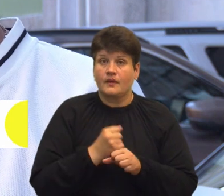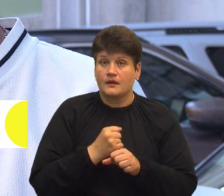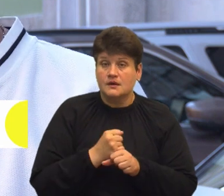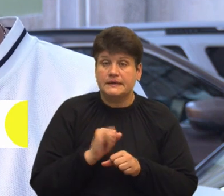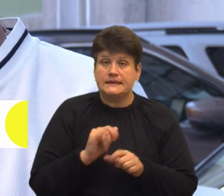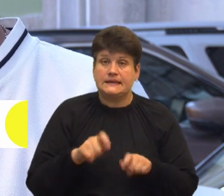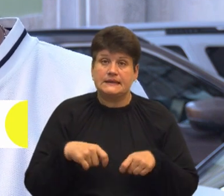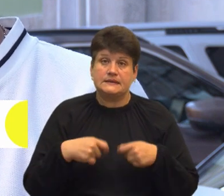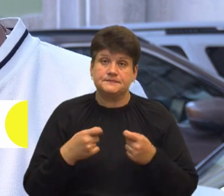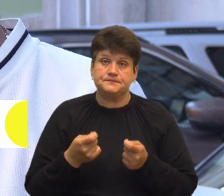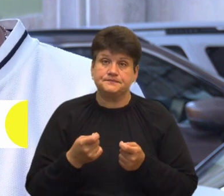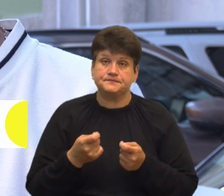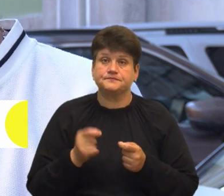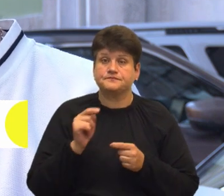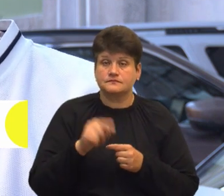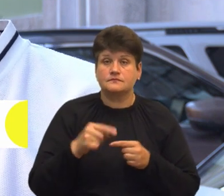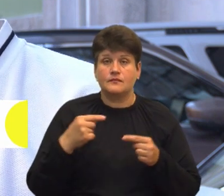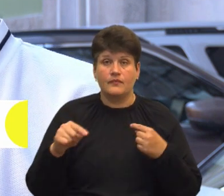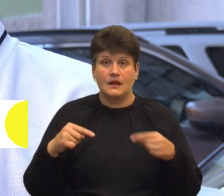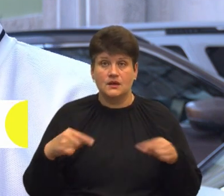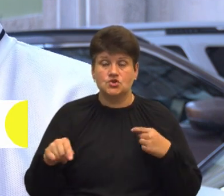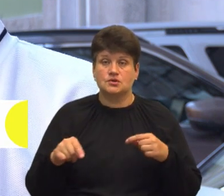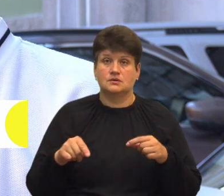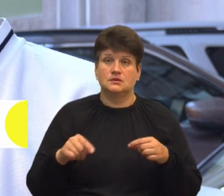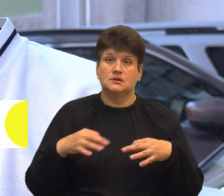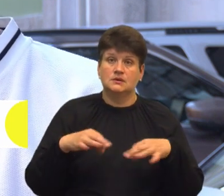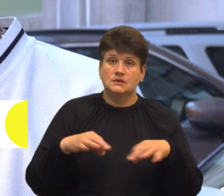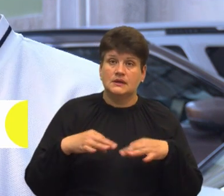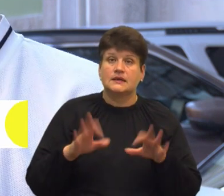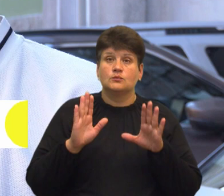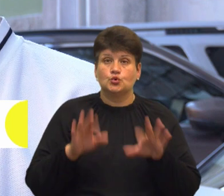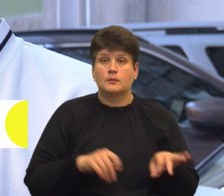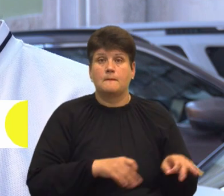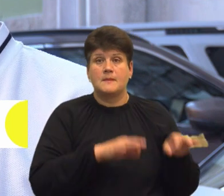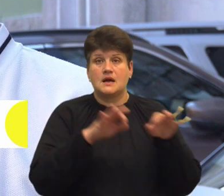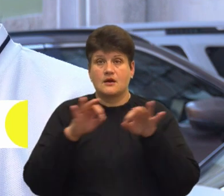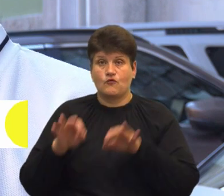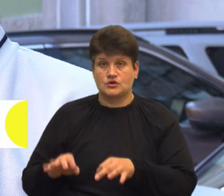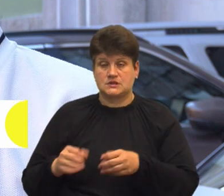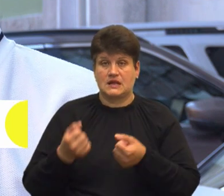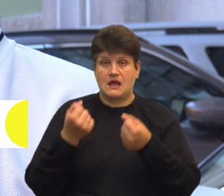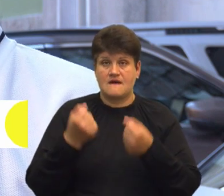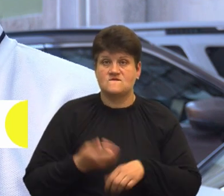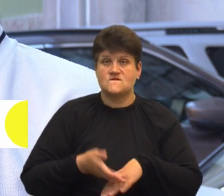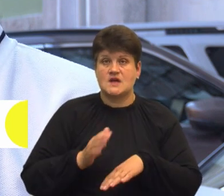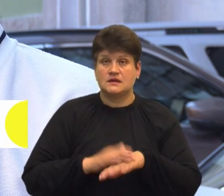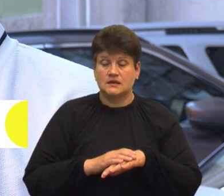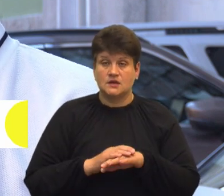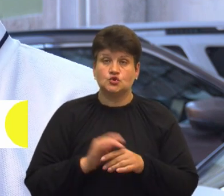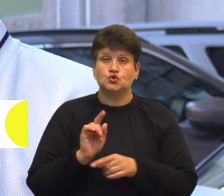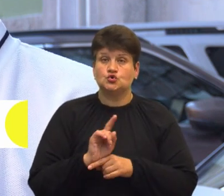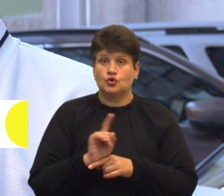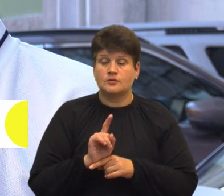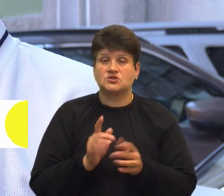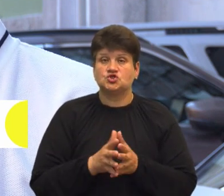ті чи інші транспортні засоби, які будуть перевозити вантаж Норма відповідно до чинного законодавства, тобто ширина